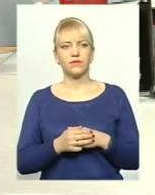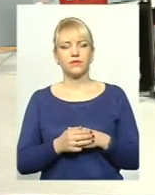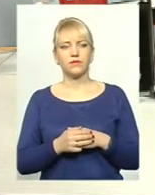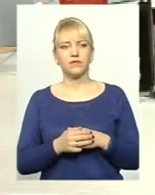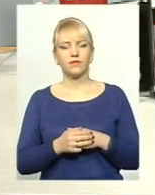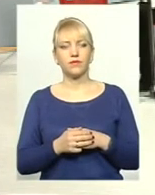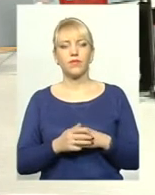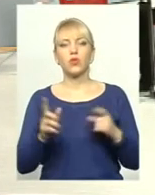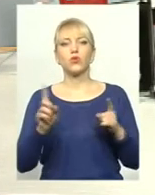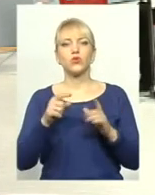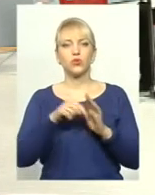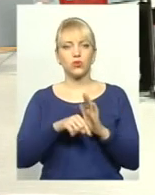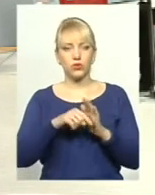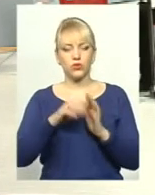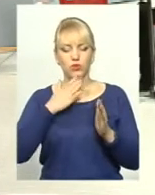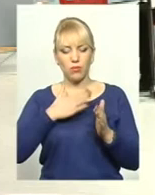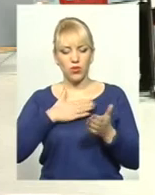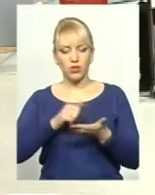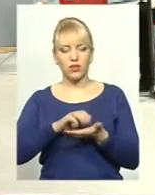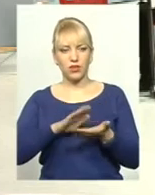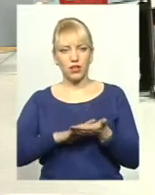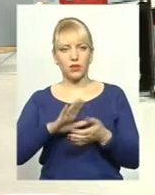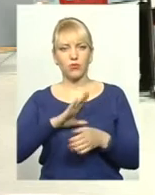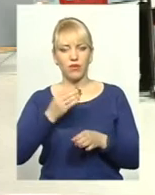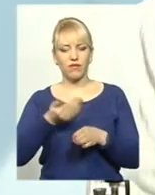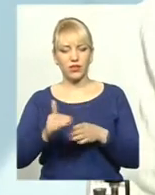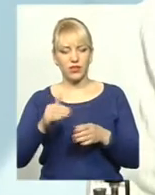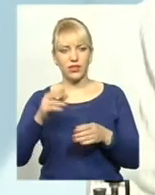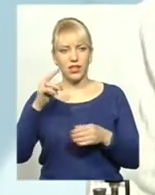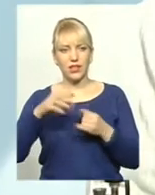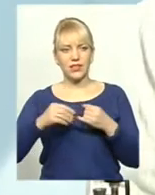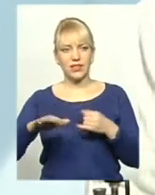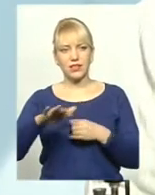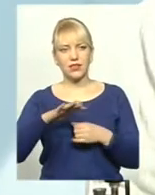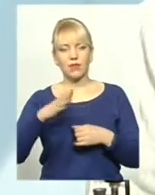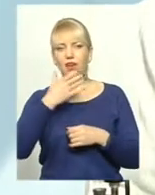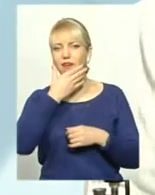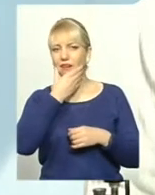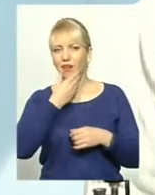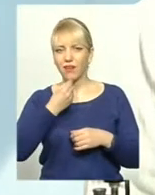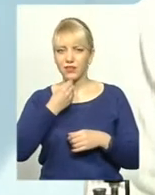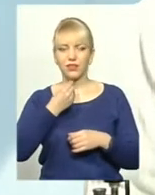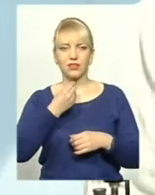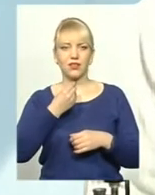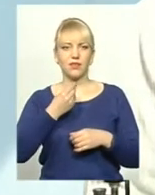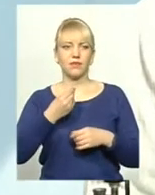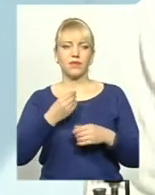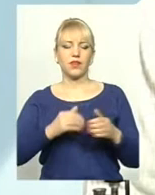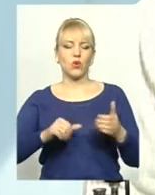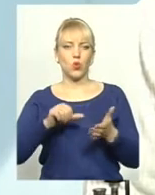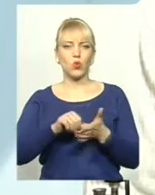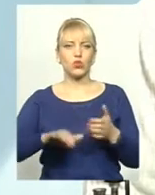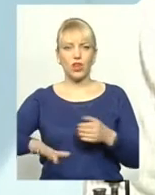Що стосується моїх даних, була виділена земля, доволі такий гарний учасок,